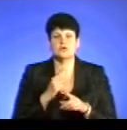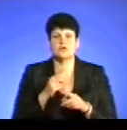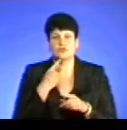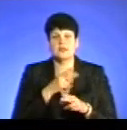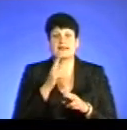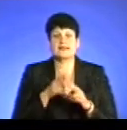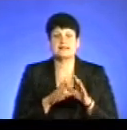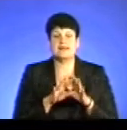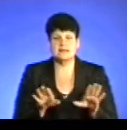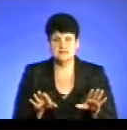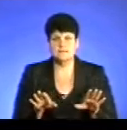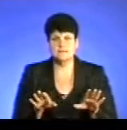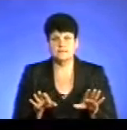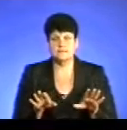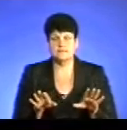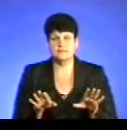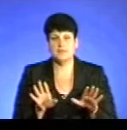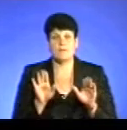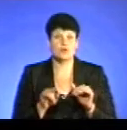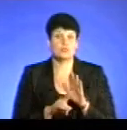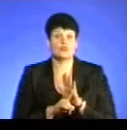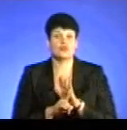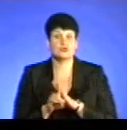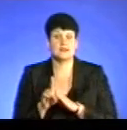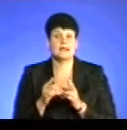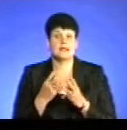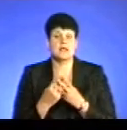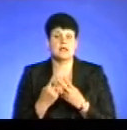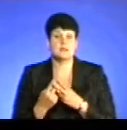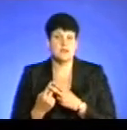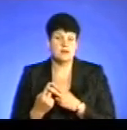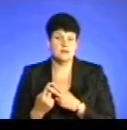Потім почалися кримінальні,